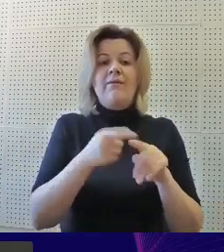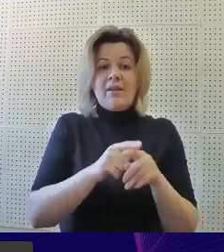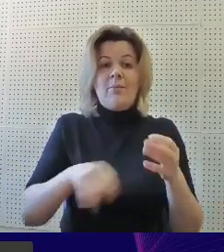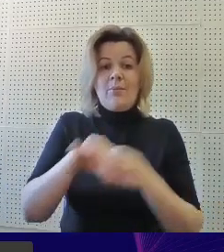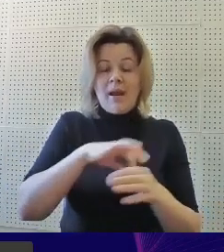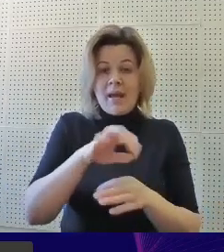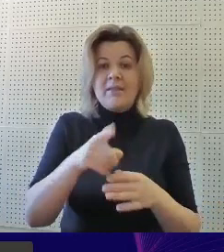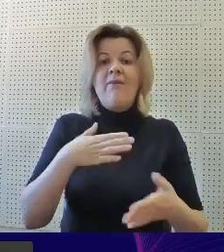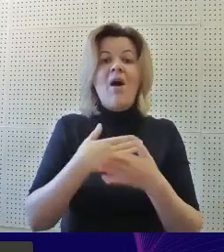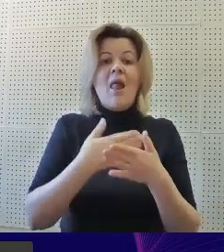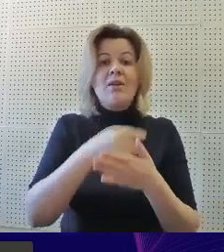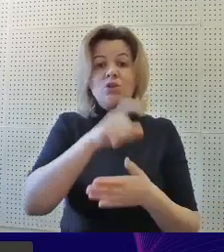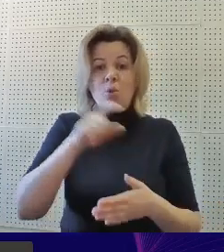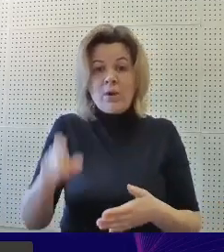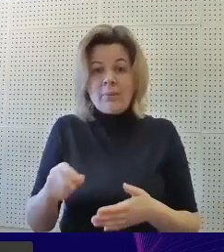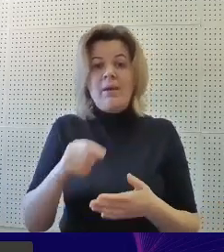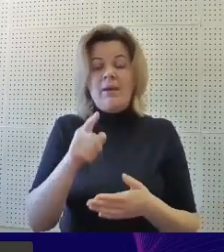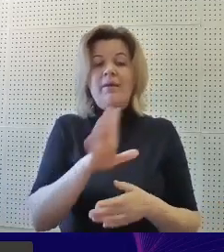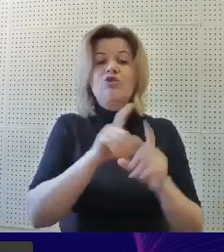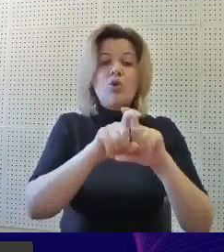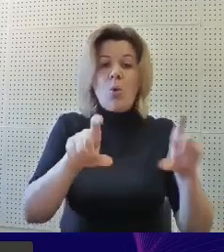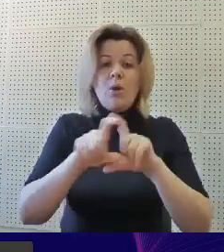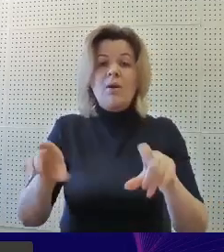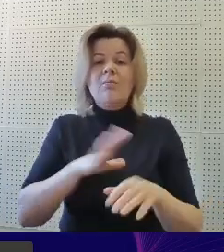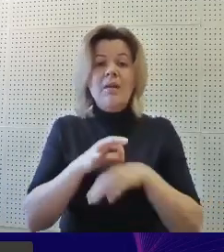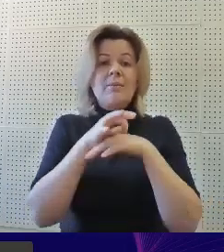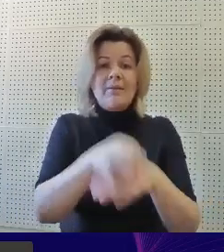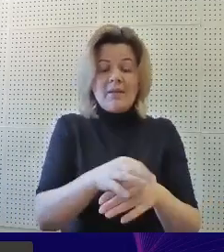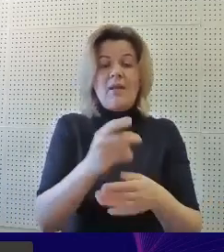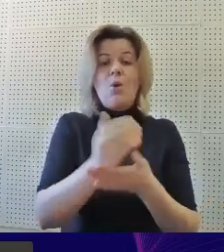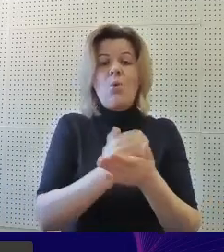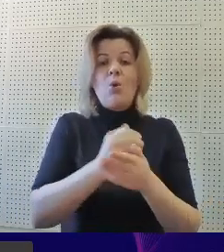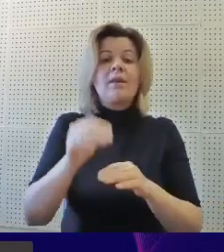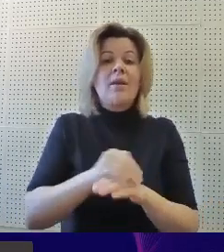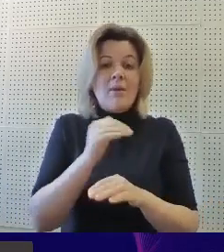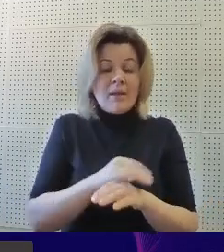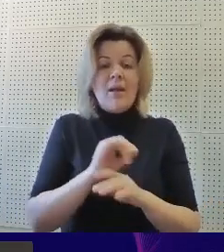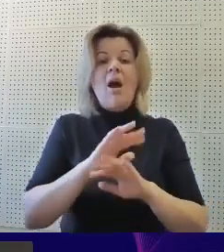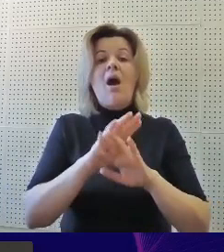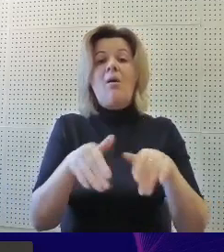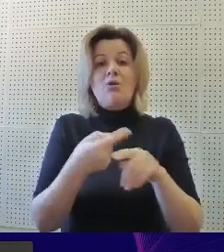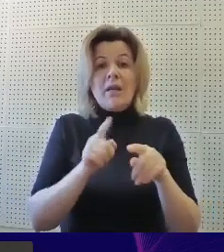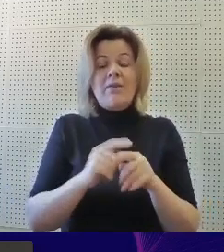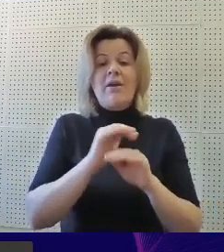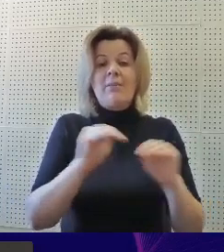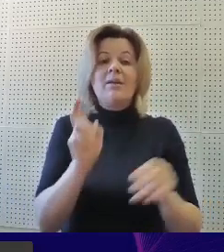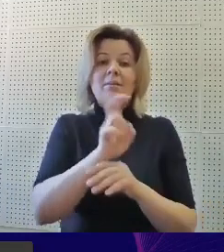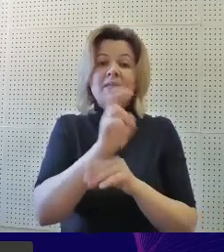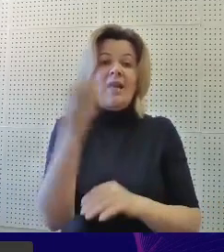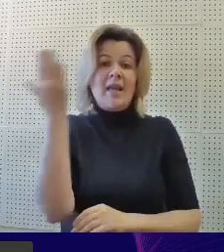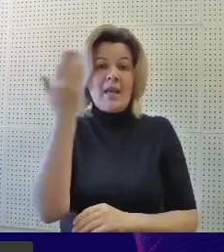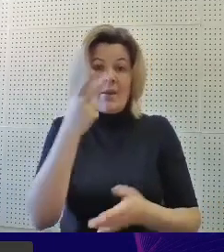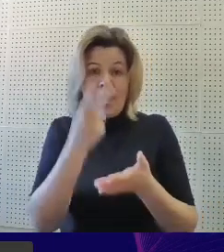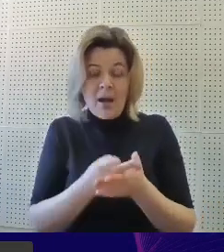рамках данного проекта волонтерами СОПК в школах были проведены уроки доброты, а потом ребята посетили кинопоказы,